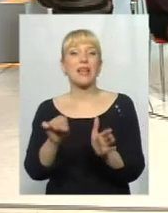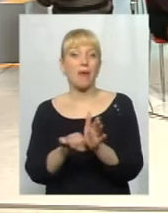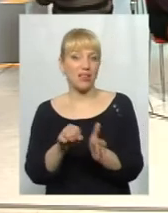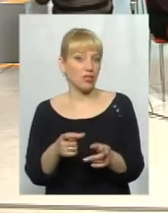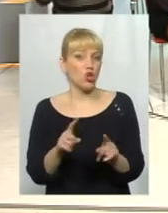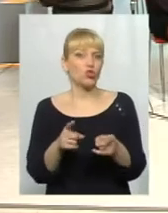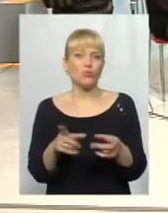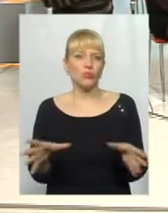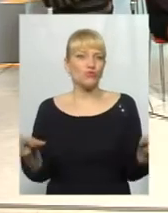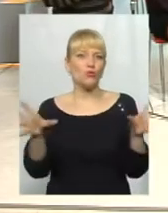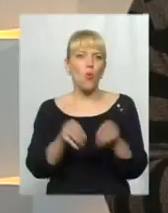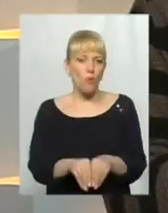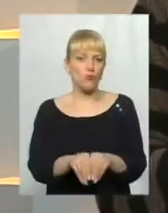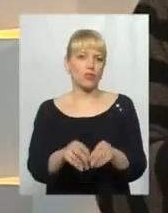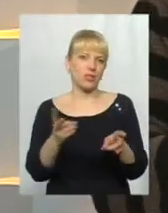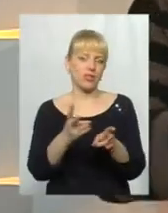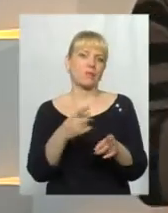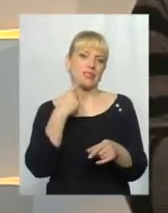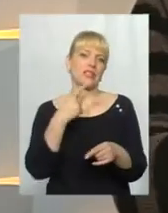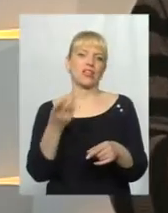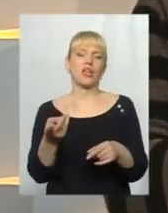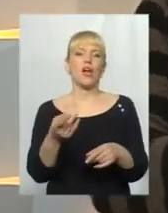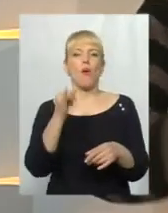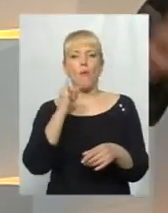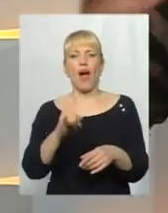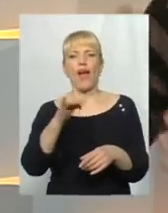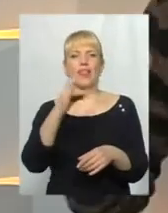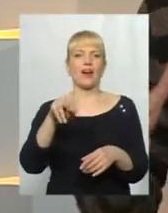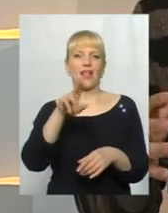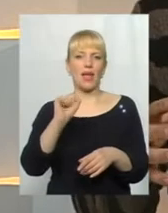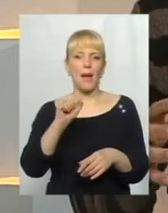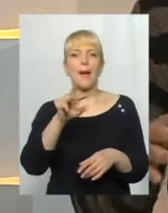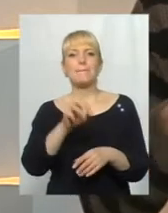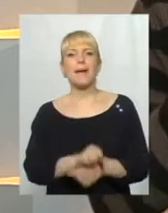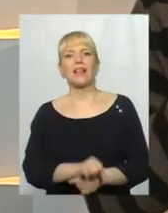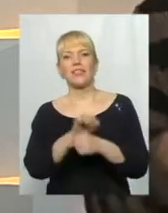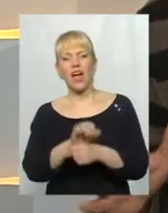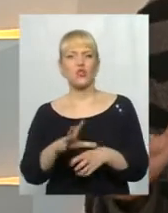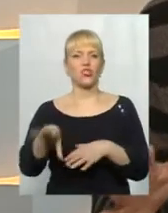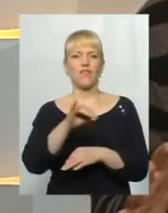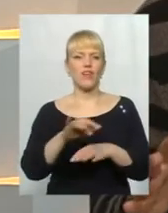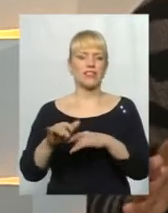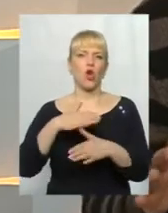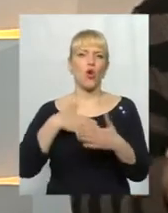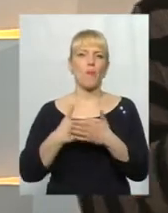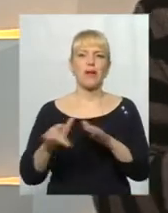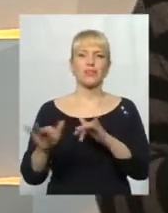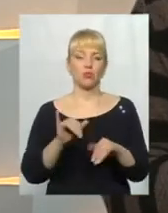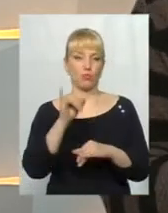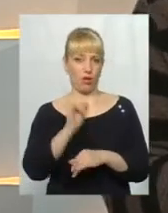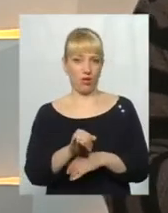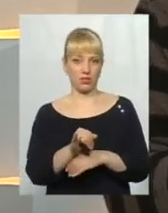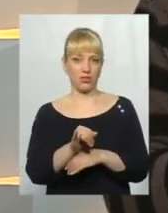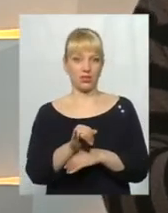То всіх треба в купу скласти і сказати, що погана Рада Майдана, чи погана там інша громадська організація, чи весь громадський рух поганий? Тобто, там,